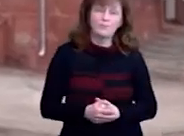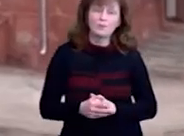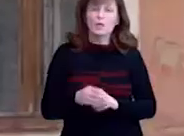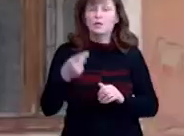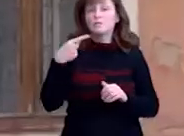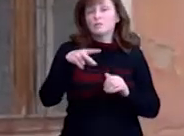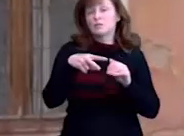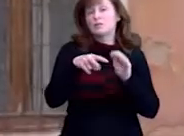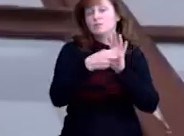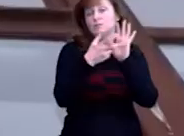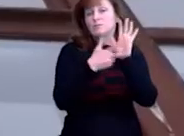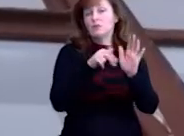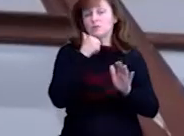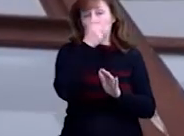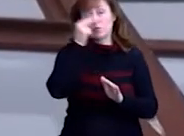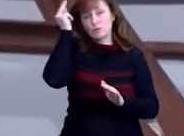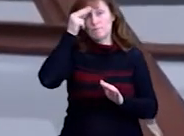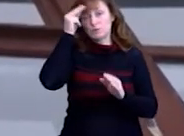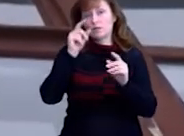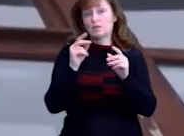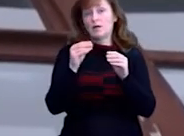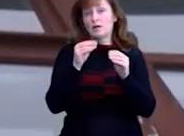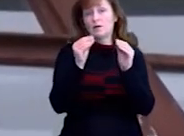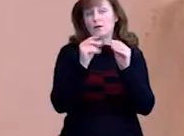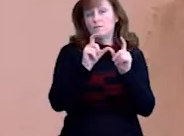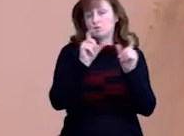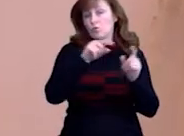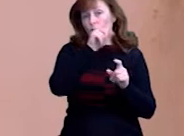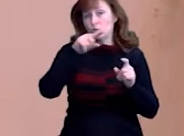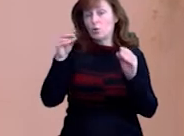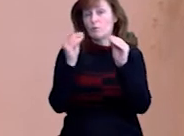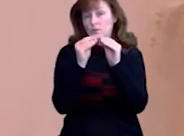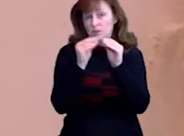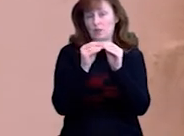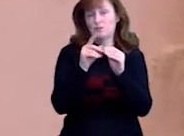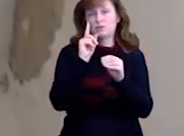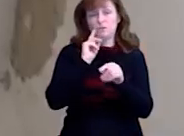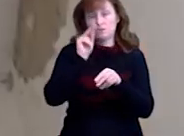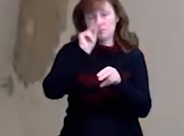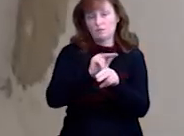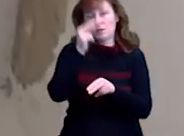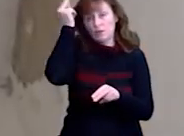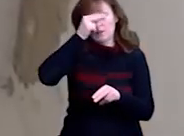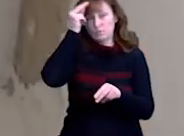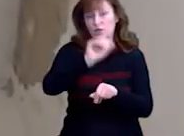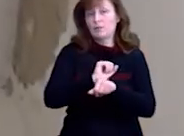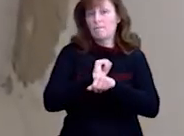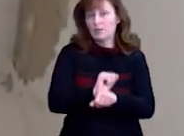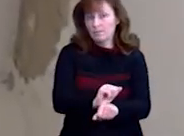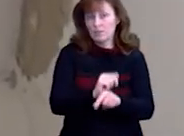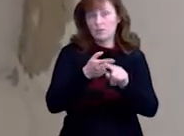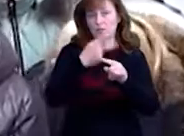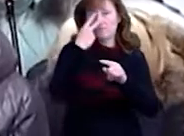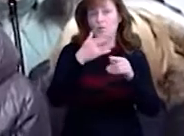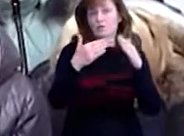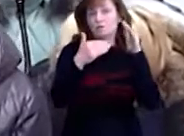року навчання в 10-й школі припинили. Через цю тріщину у стіні між основним корпусом і пробудовою будівлю визнали